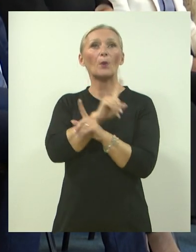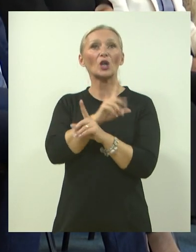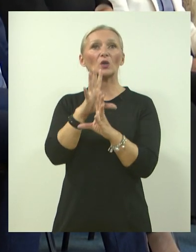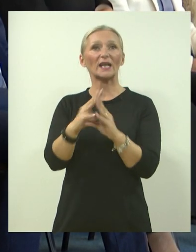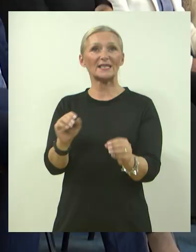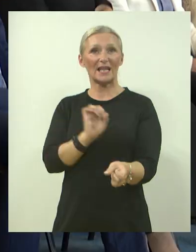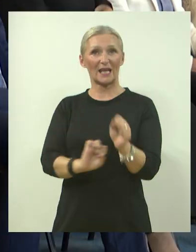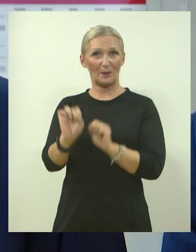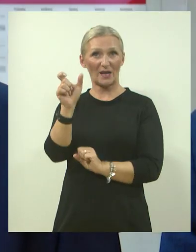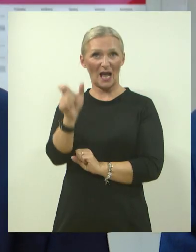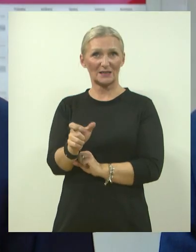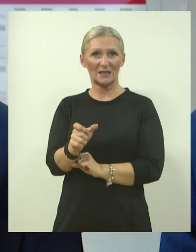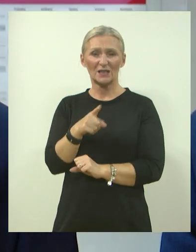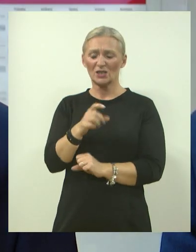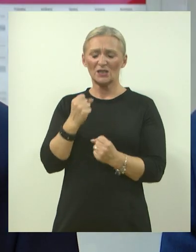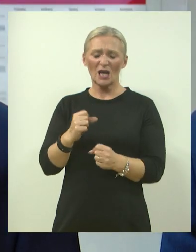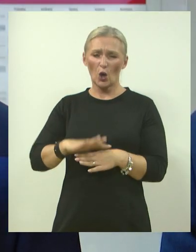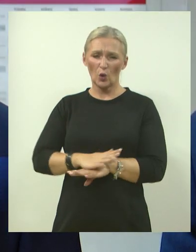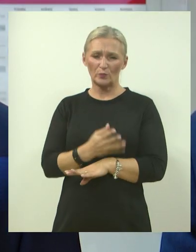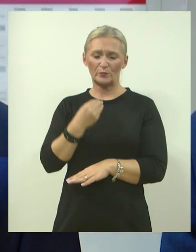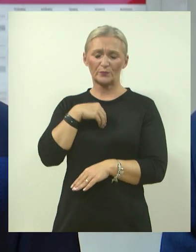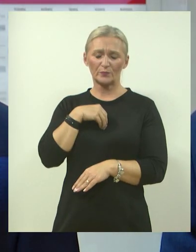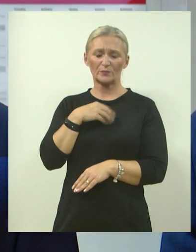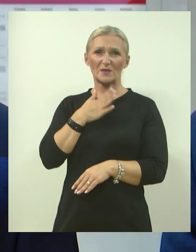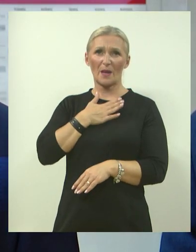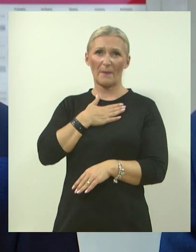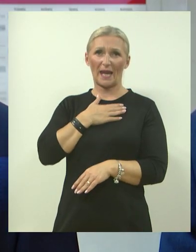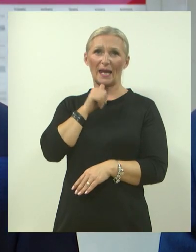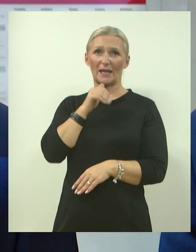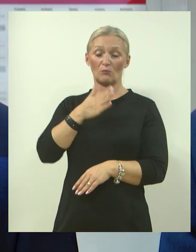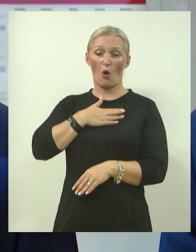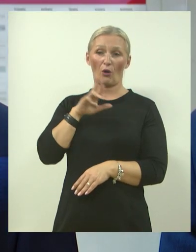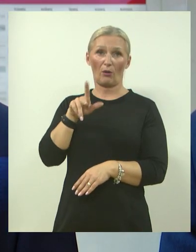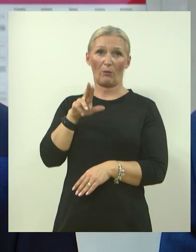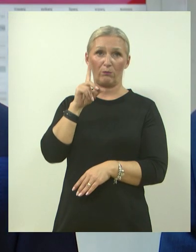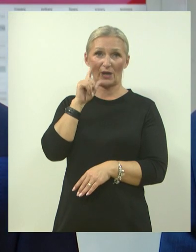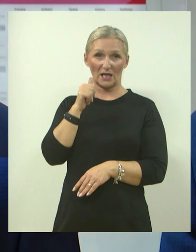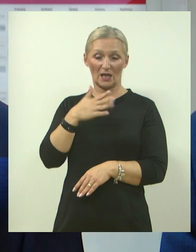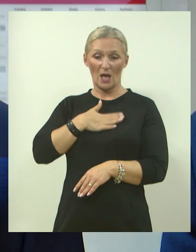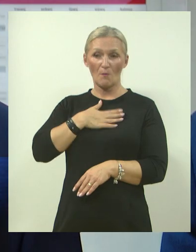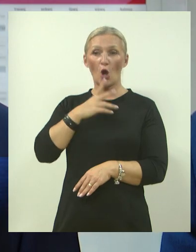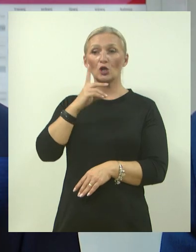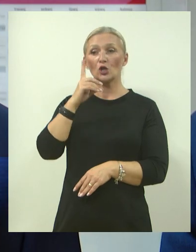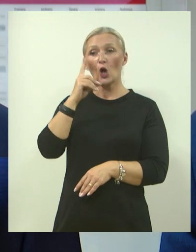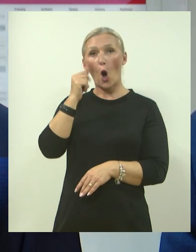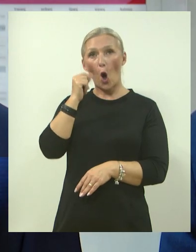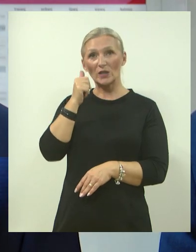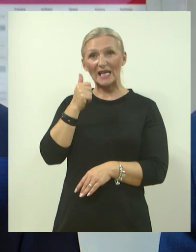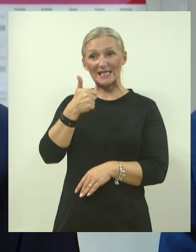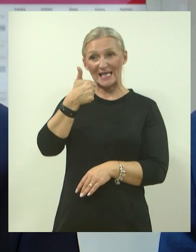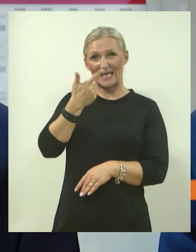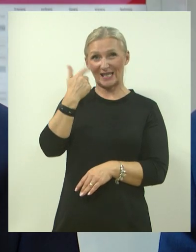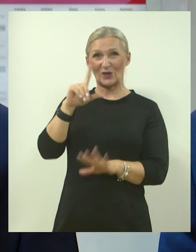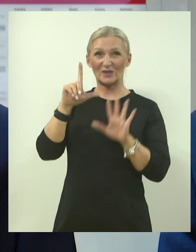Vrlo je emotivan dan za mene i mog brata. Nažalost, moj otac je jedan od sedmeru koje